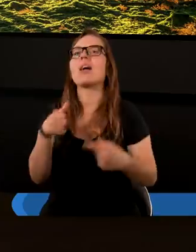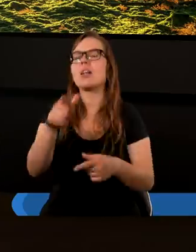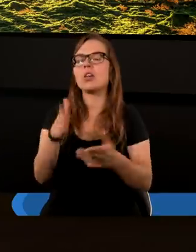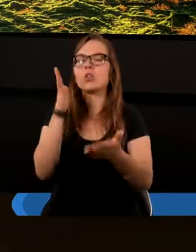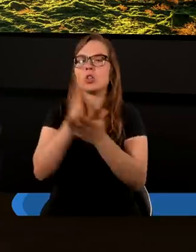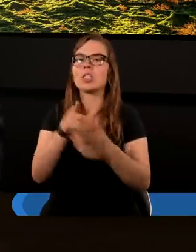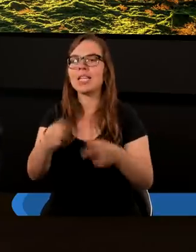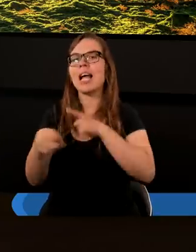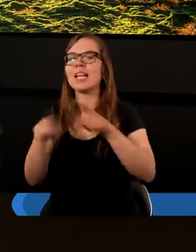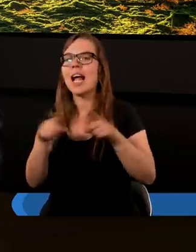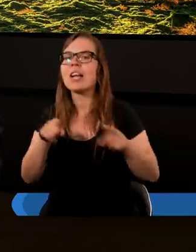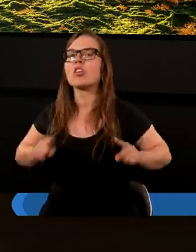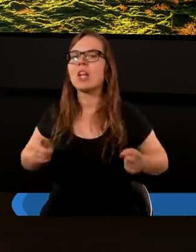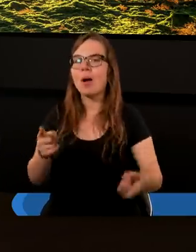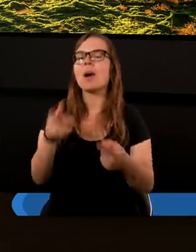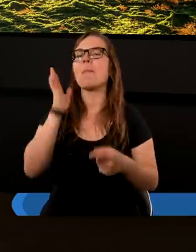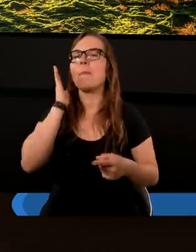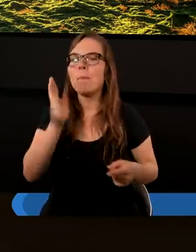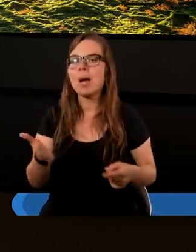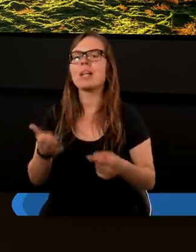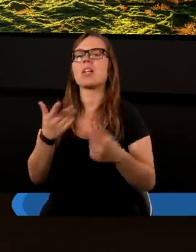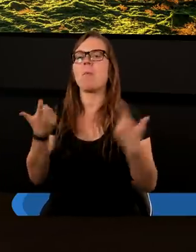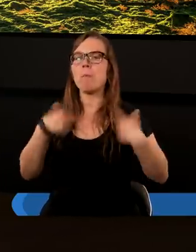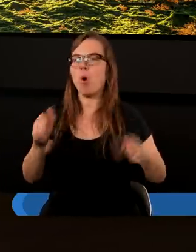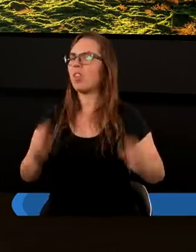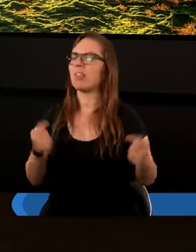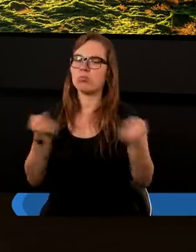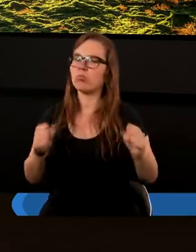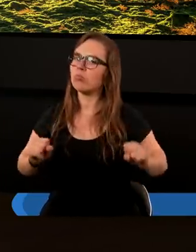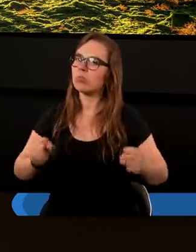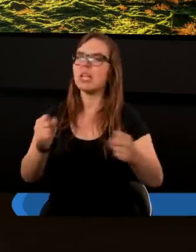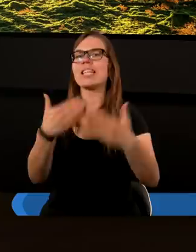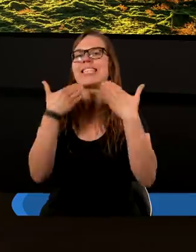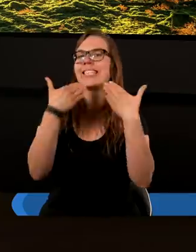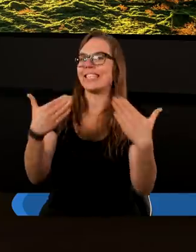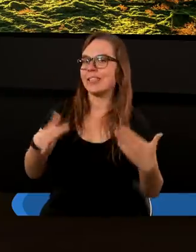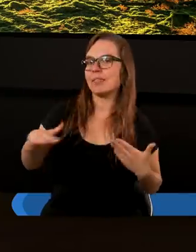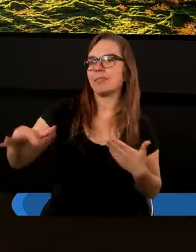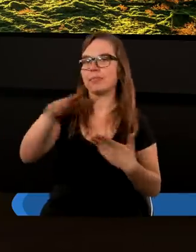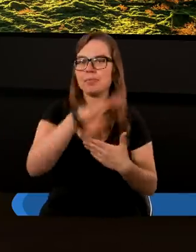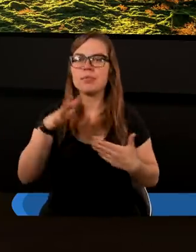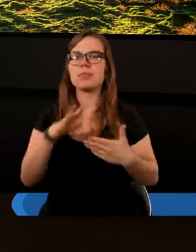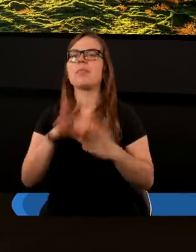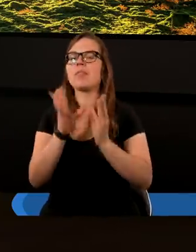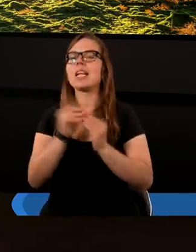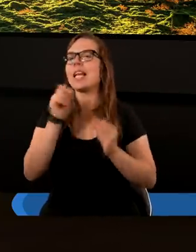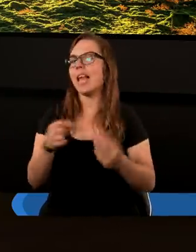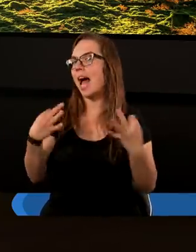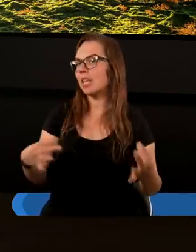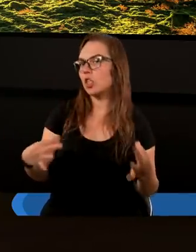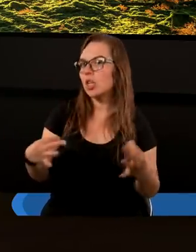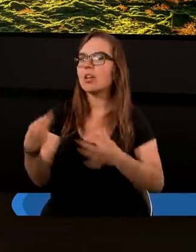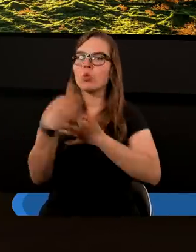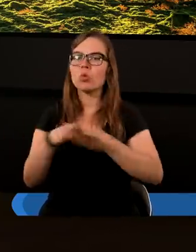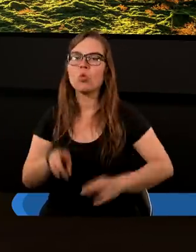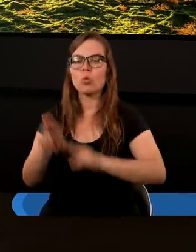ich znaczenie, ich działanie będzie potęgowane. Dziękuję serdecznie za dzisiejszy